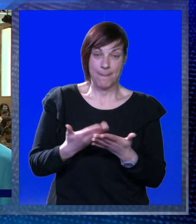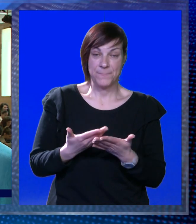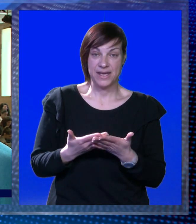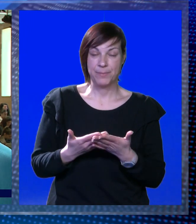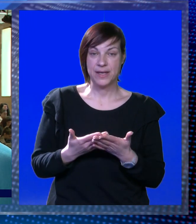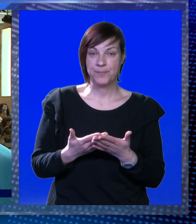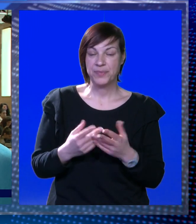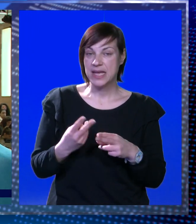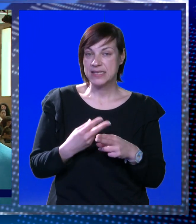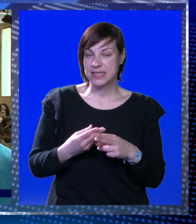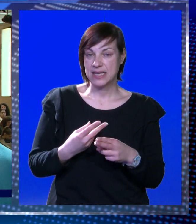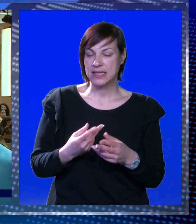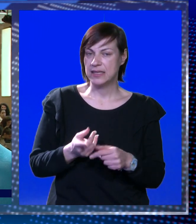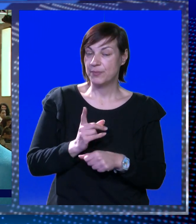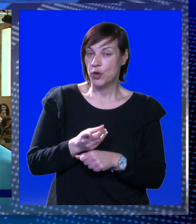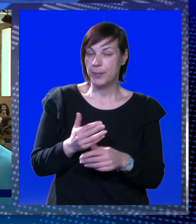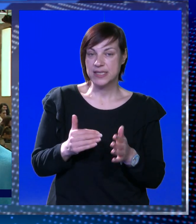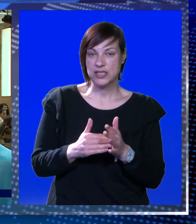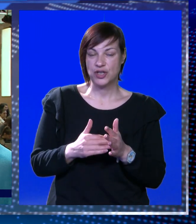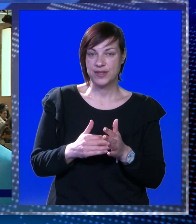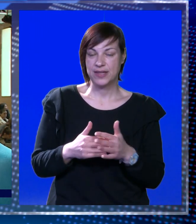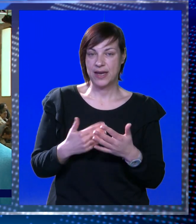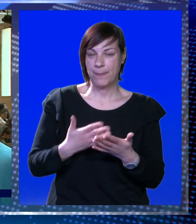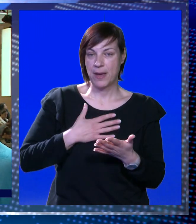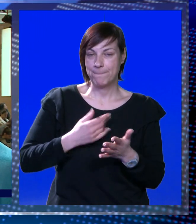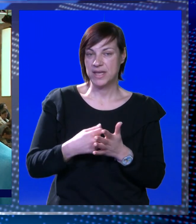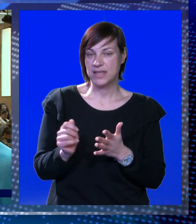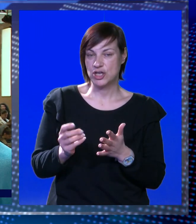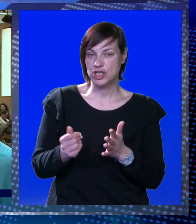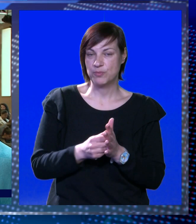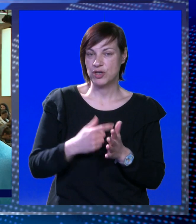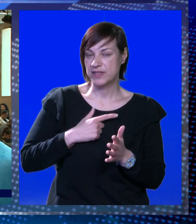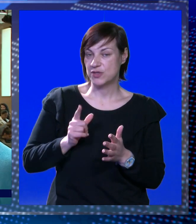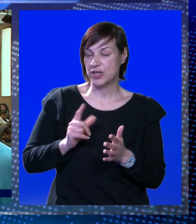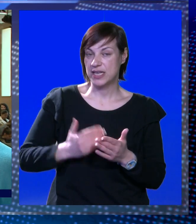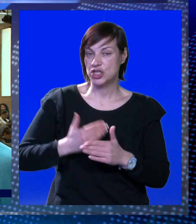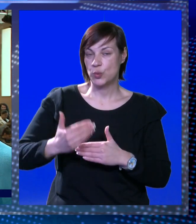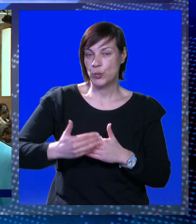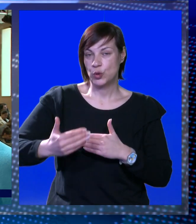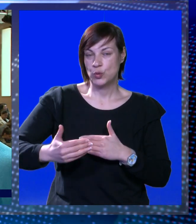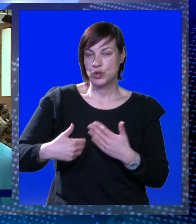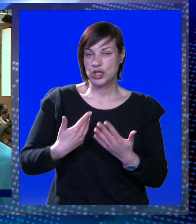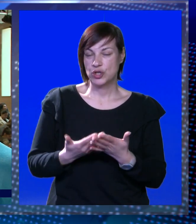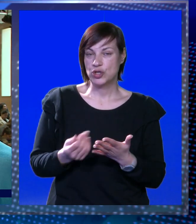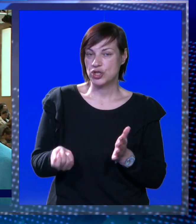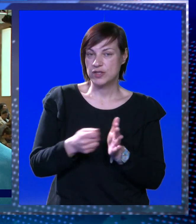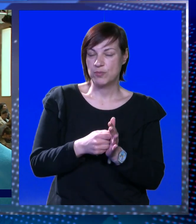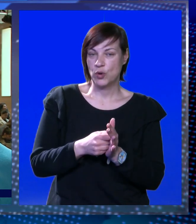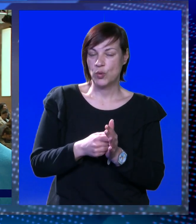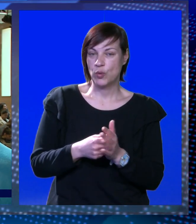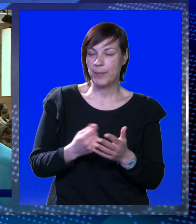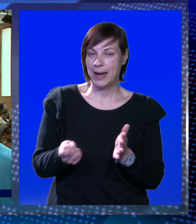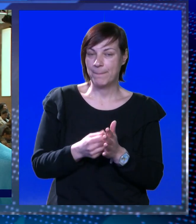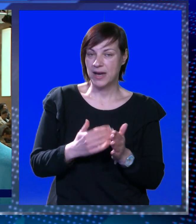kredit. S kreditom jako oprezno treba, zato što zapravo mi trošimo novac koji nije naš i u budućnosti zapravo to što smo